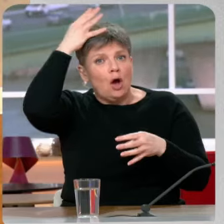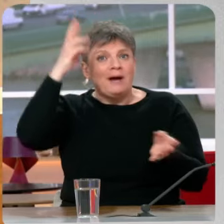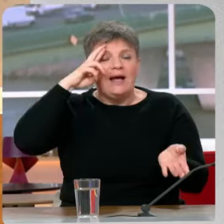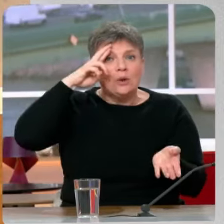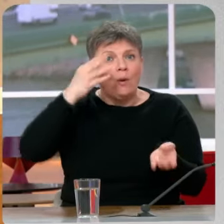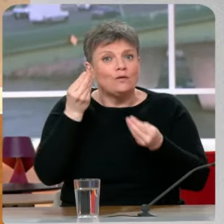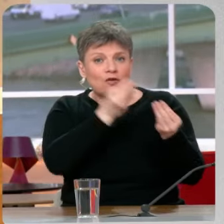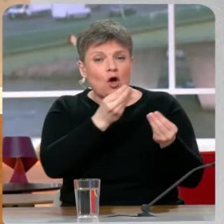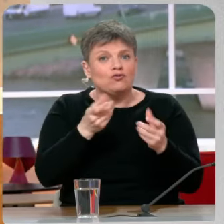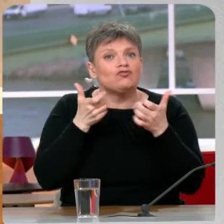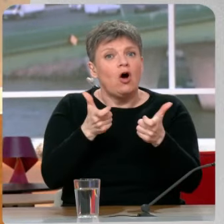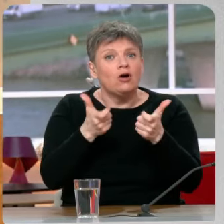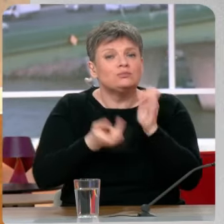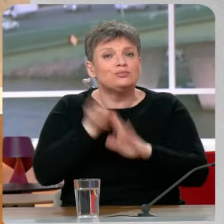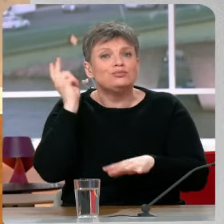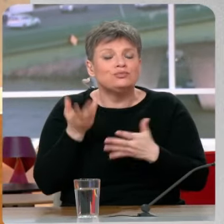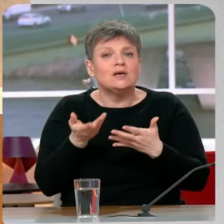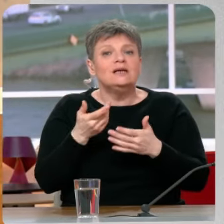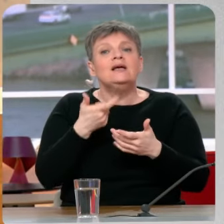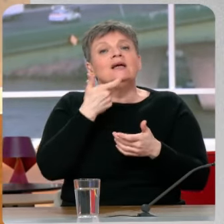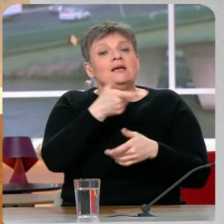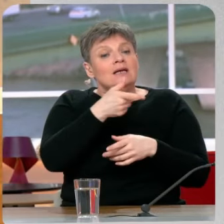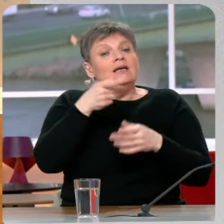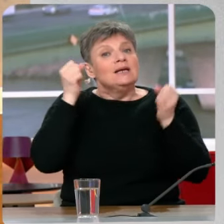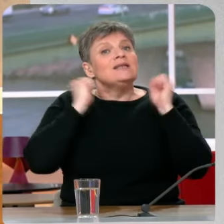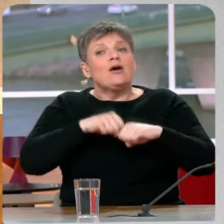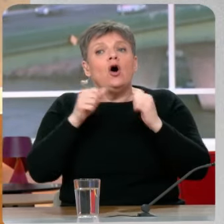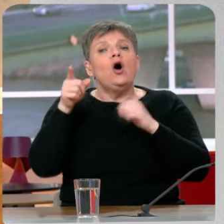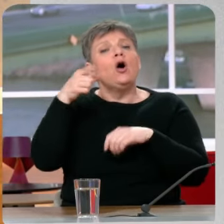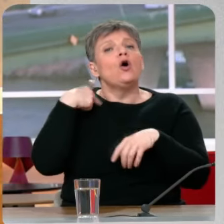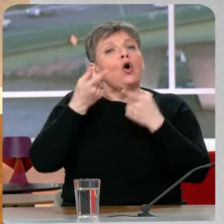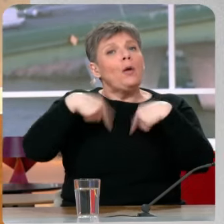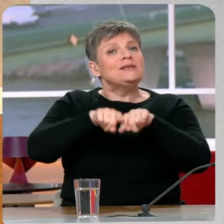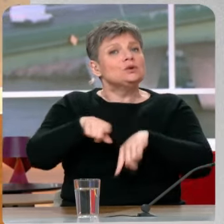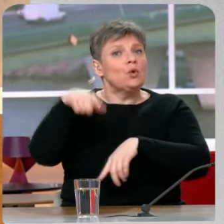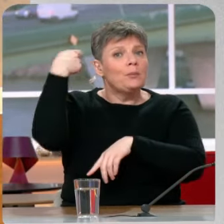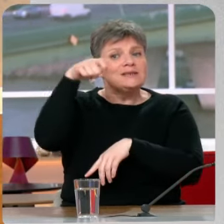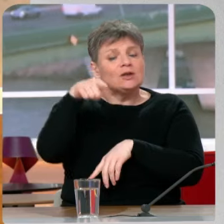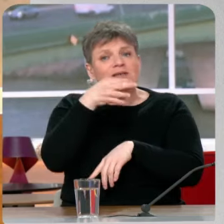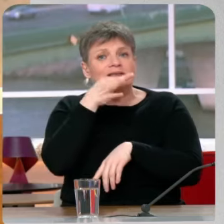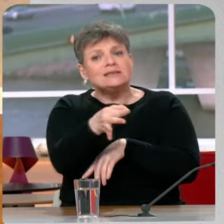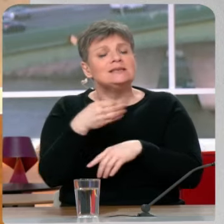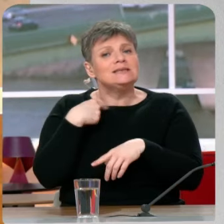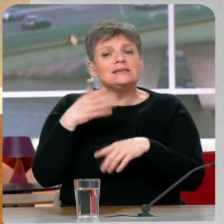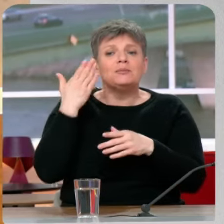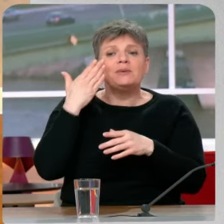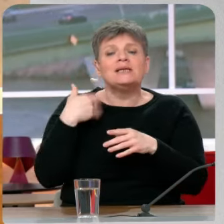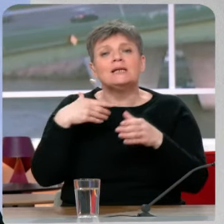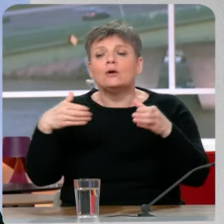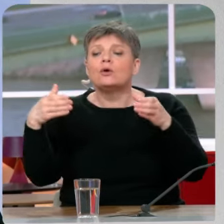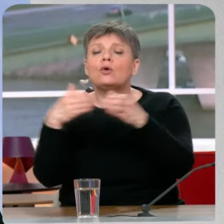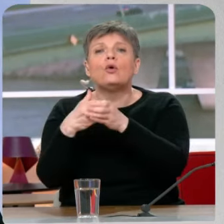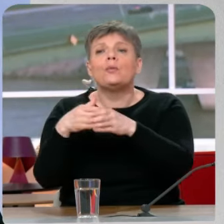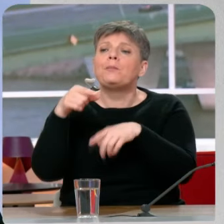présidente de la Commission, qui a annoncé sa candidature, une nouvelle fois, qui refusera de travailler avec ce qu'elle appelle les partis amis du